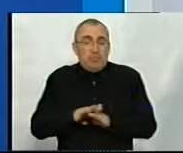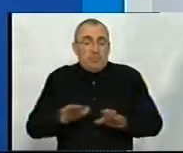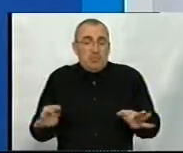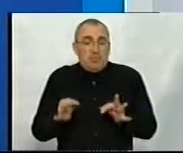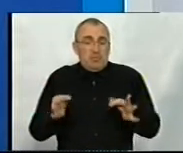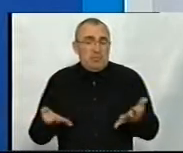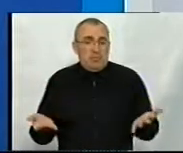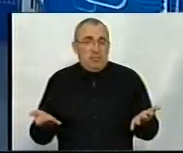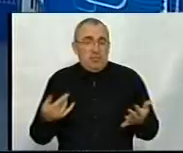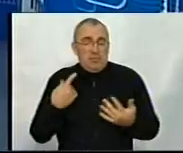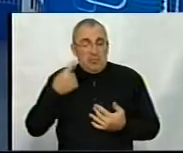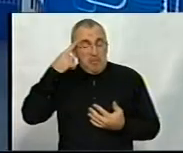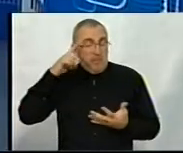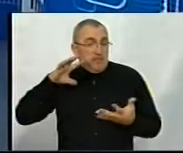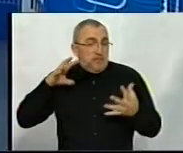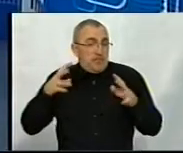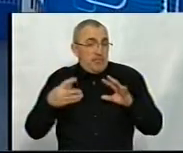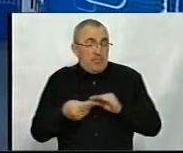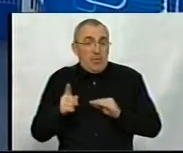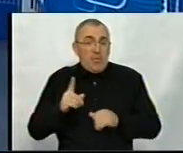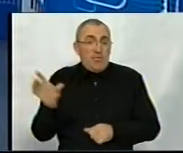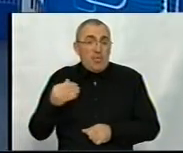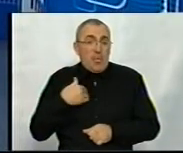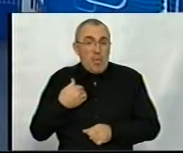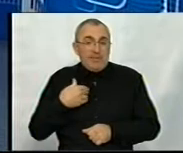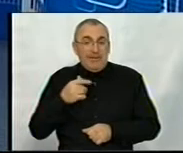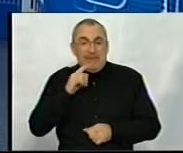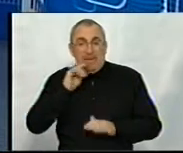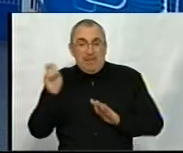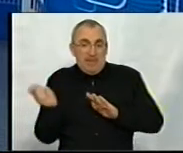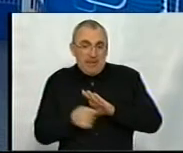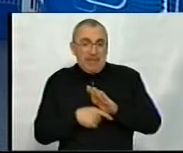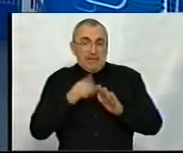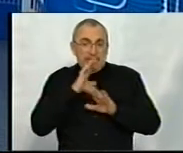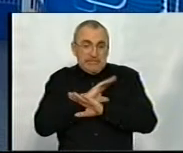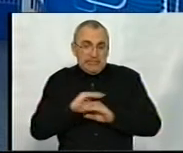у меня сейчас складывается такое впечатление, что все хотят опять забыть и опять занять.